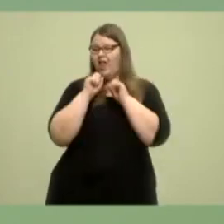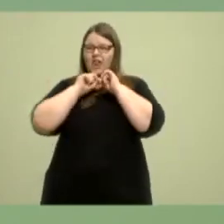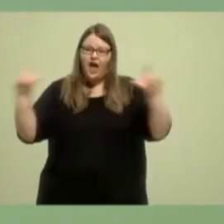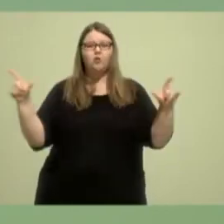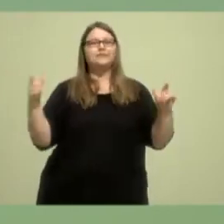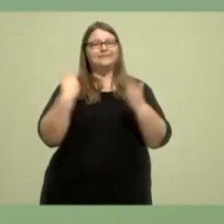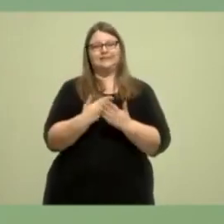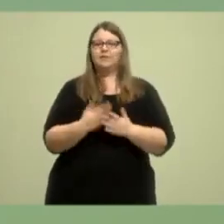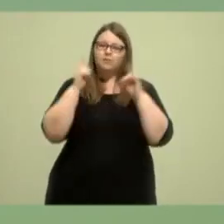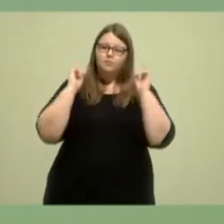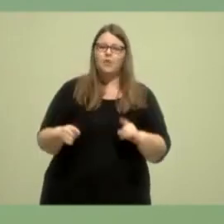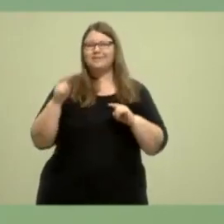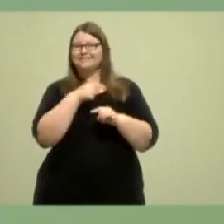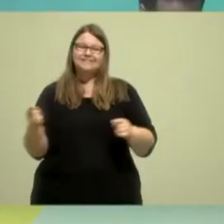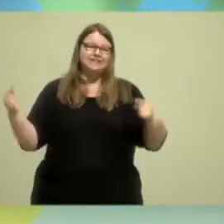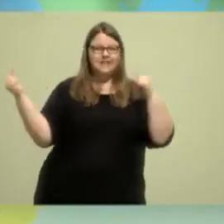jede Debatte